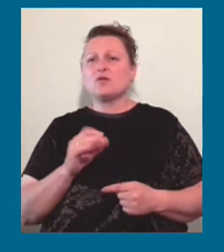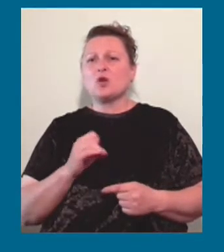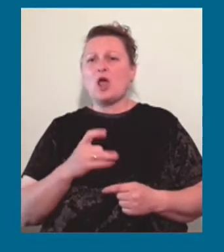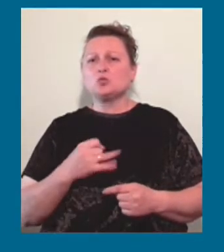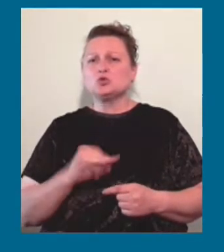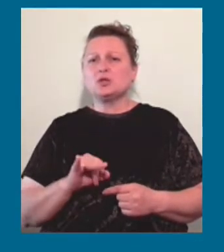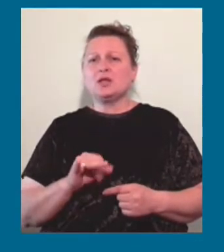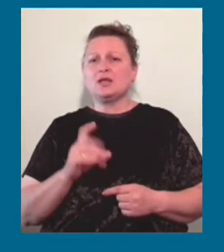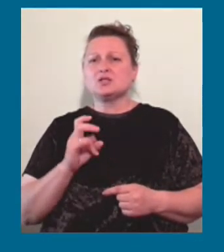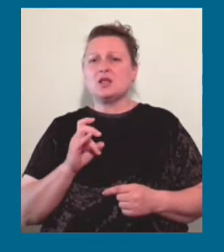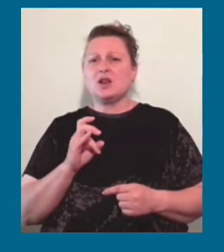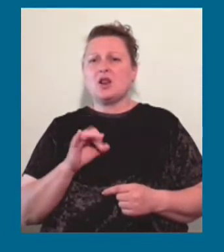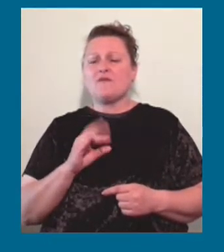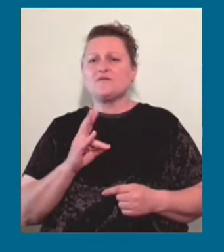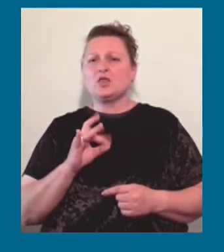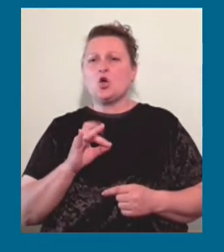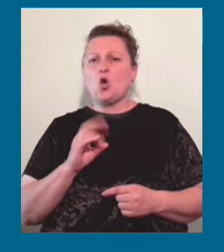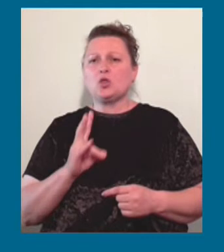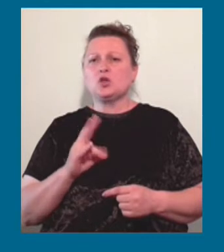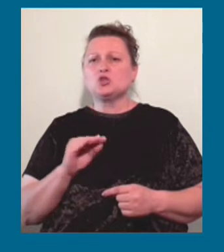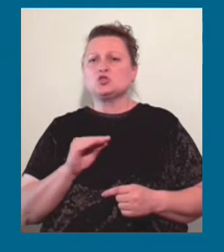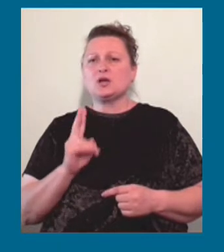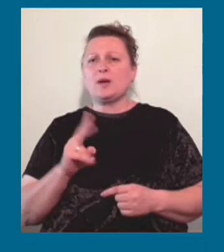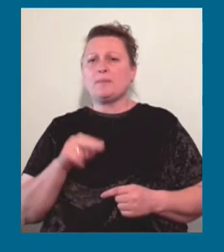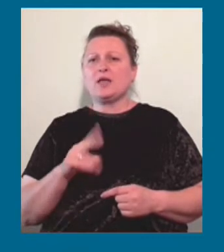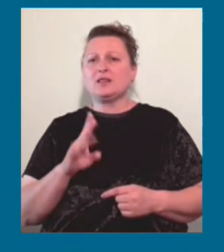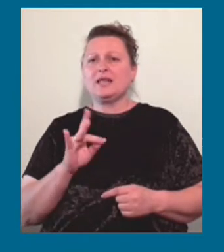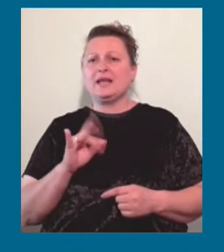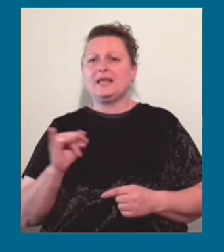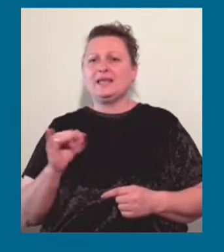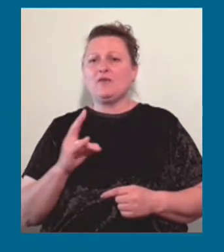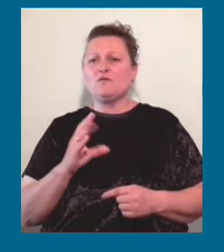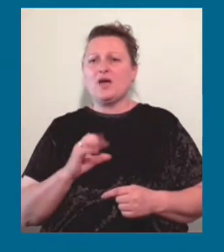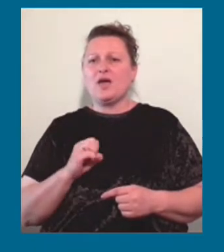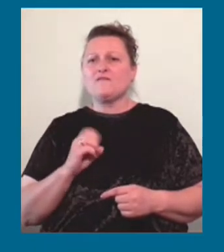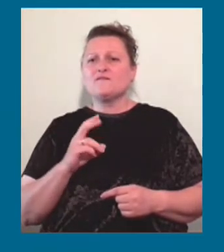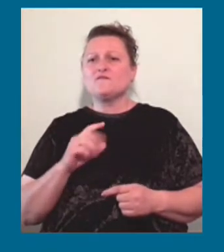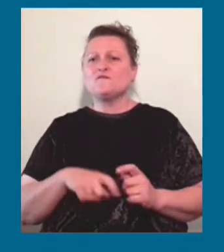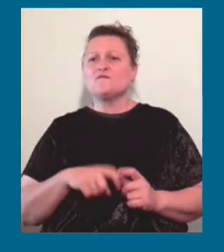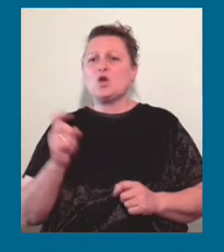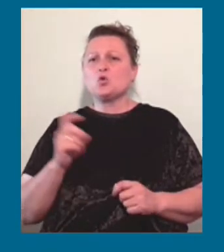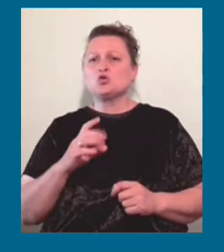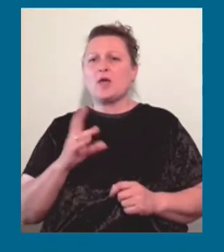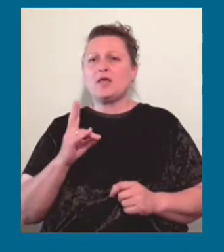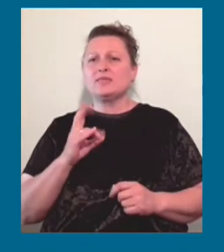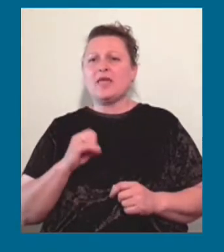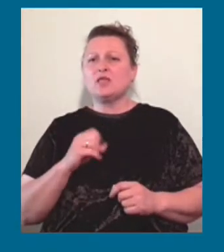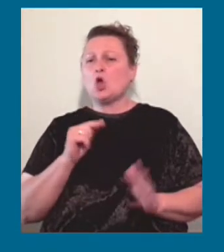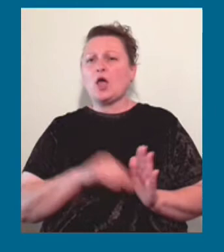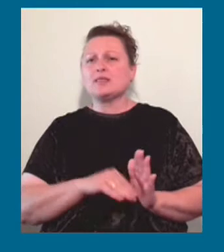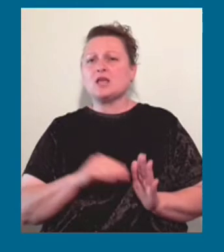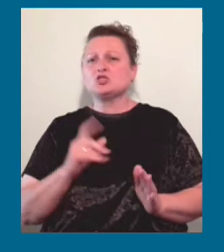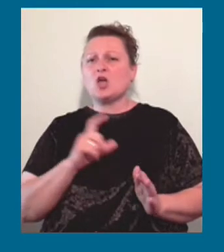«Совіньон», «ЖКП Таїрова». Відключення не теркнеться з житлові масиви «Сьоме небо», «Зостава»,